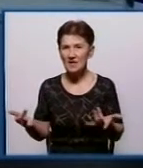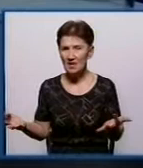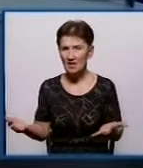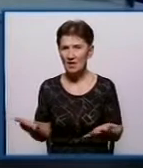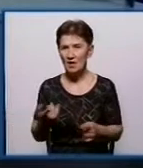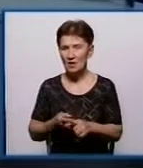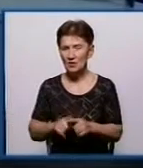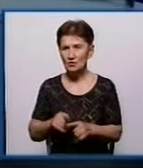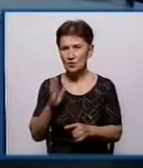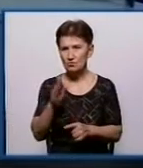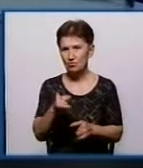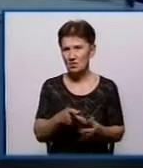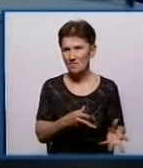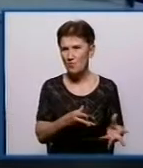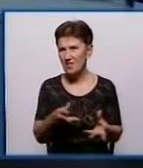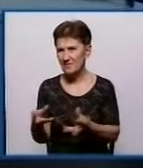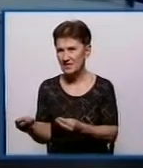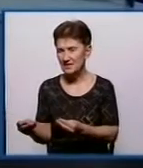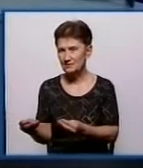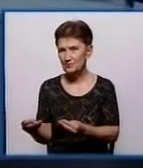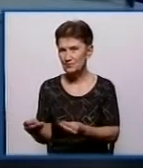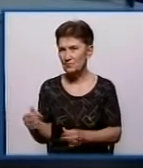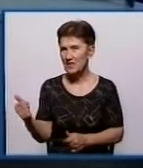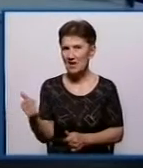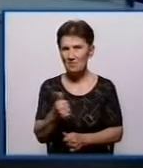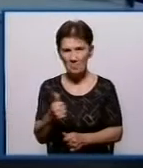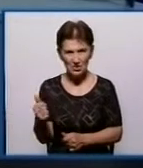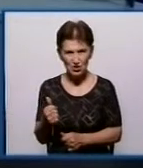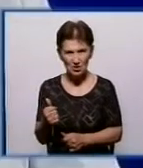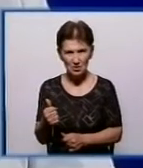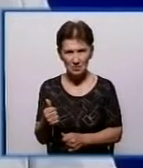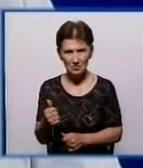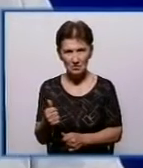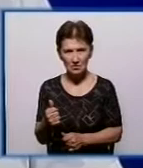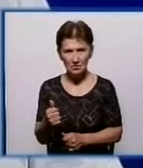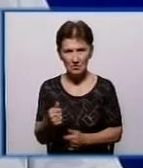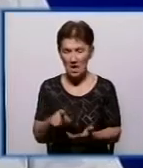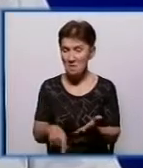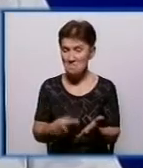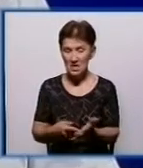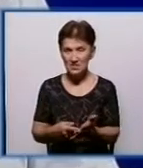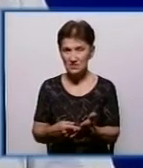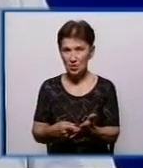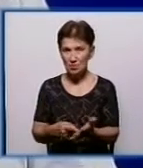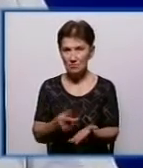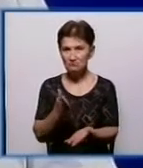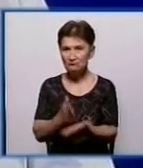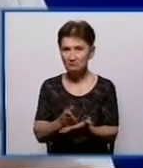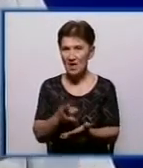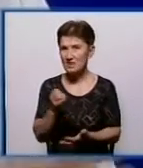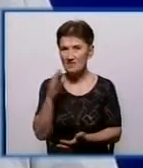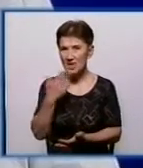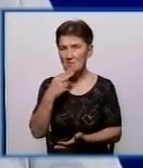тариф, основних в місті Кропивницькому. Перший чинник – це місто стоїть не на воді. Якщо ми візьмемо Черкаси,